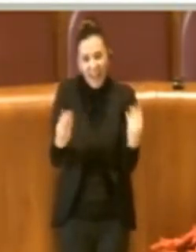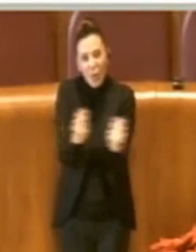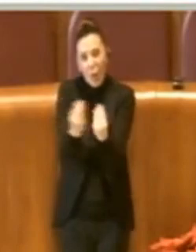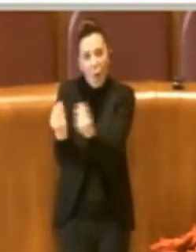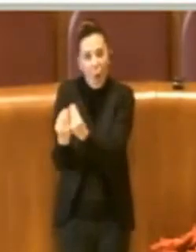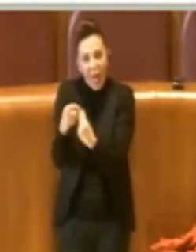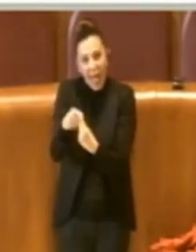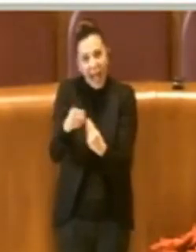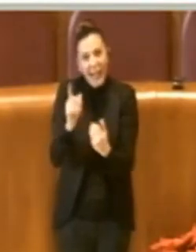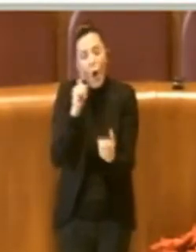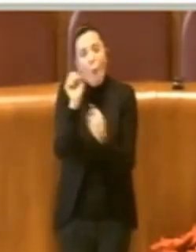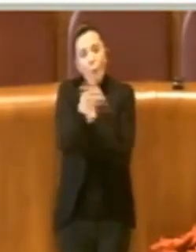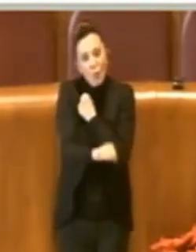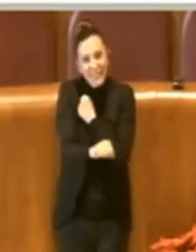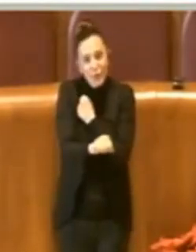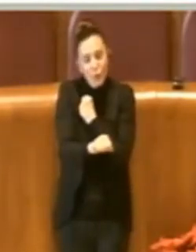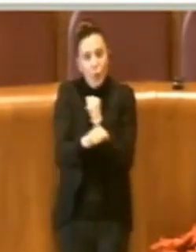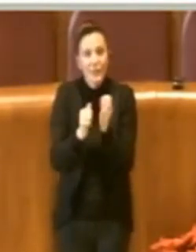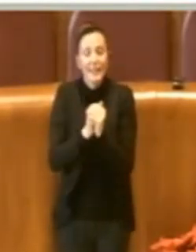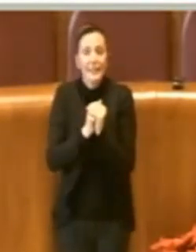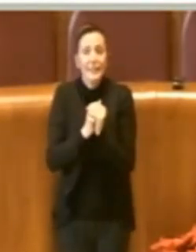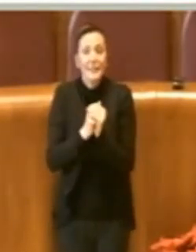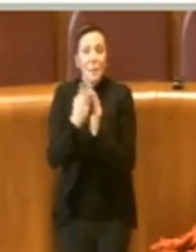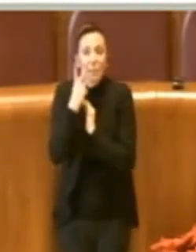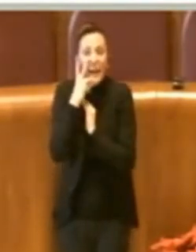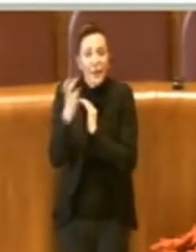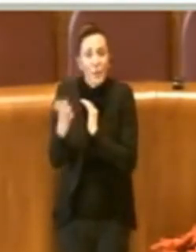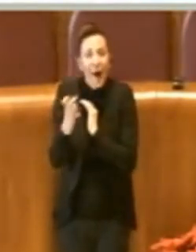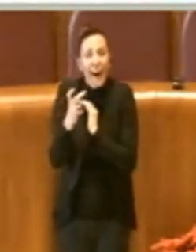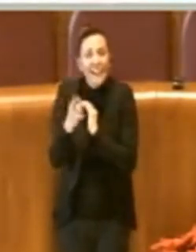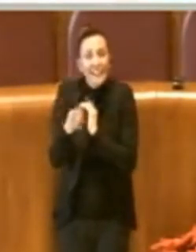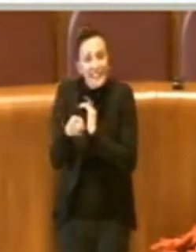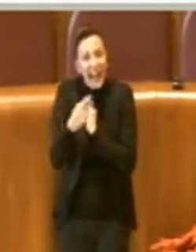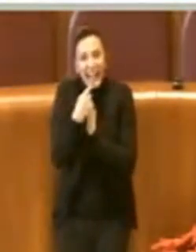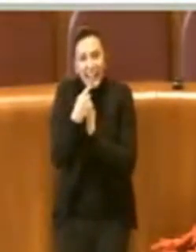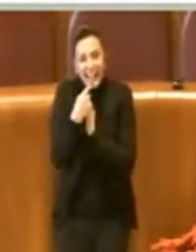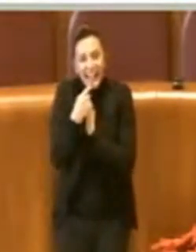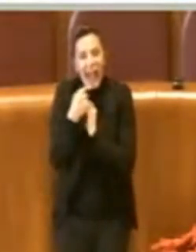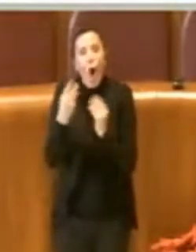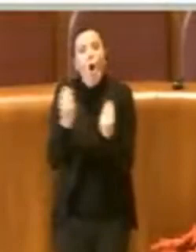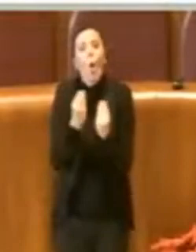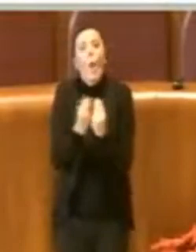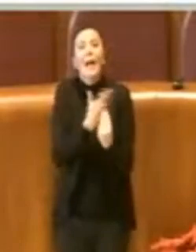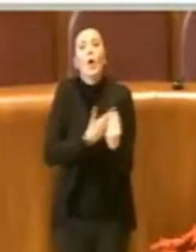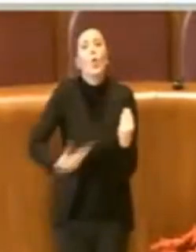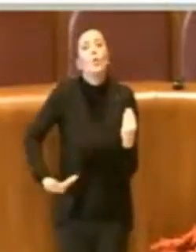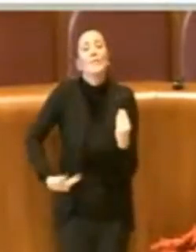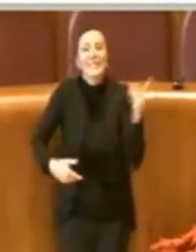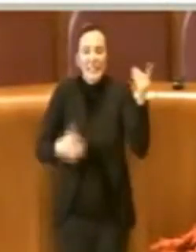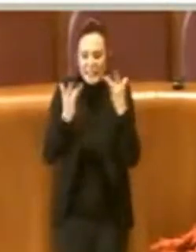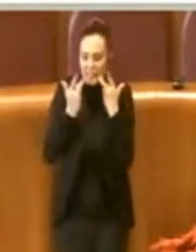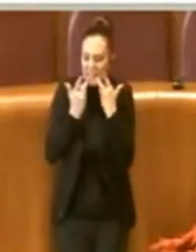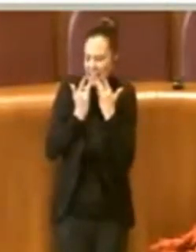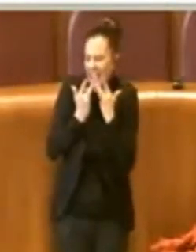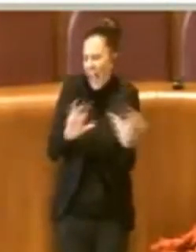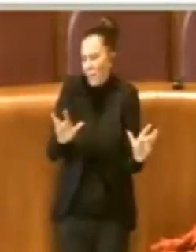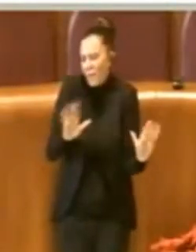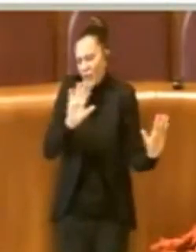di opposizione per quanto riguarda le osservazioni del collega Corsetti molto semplicemente